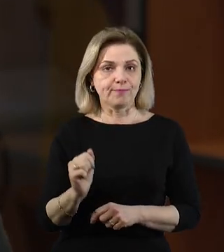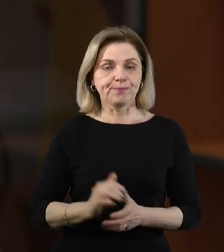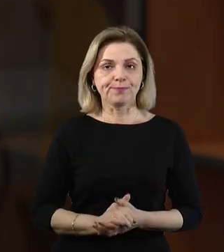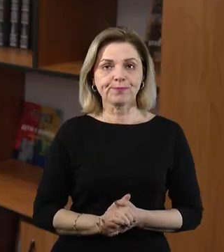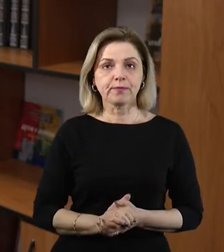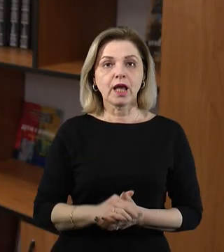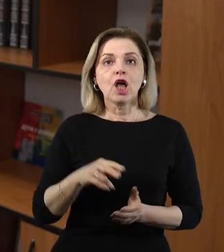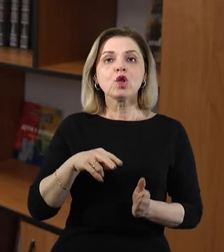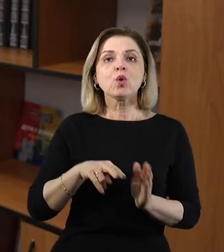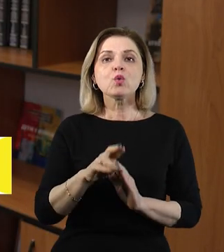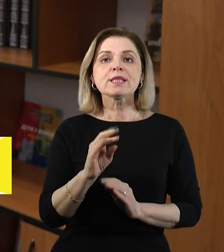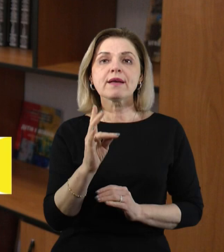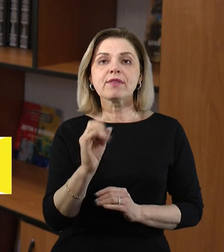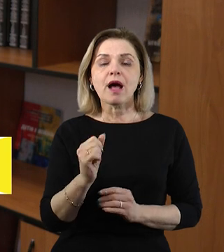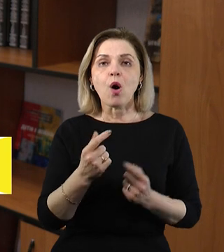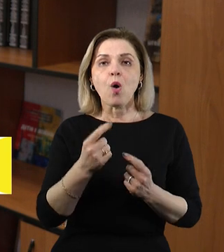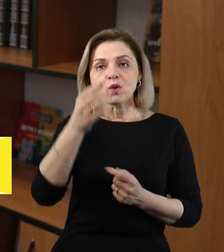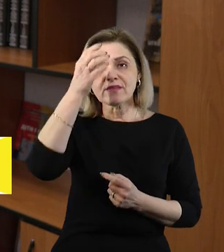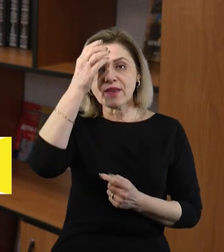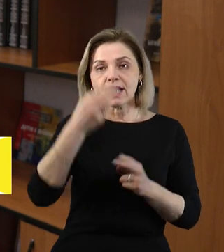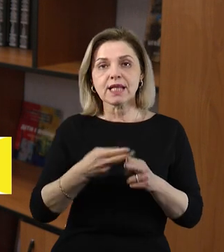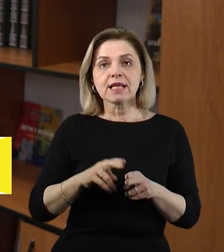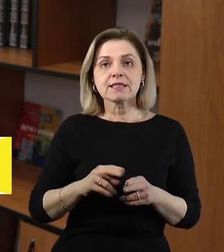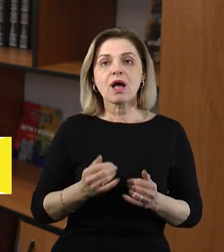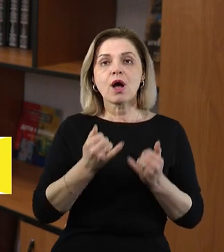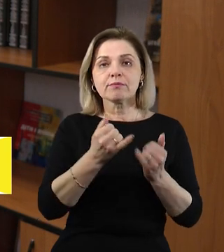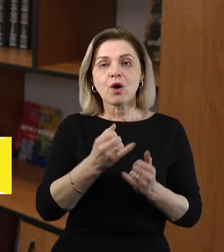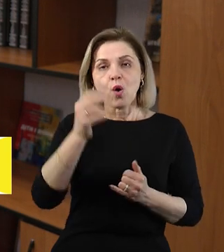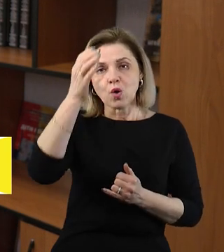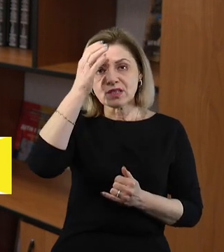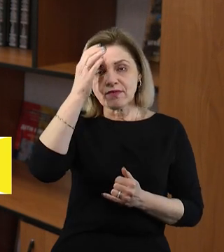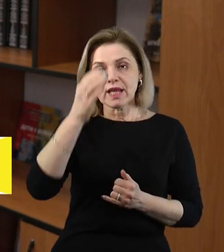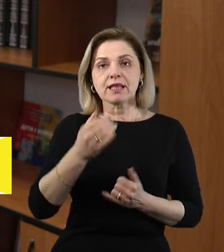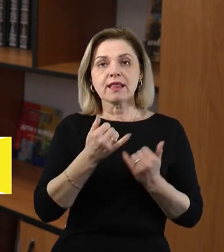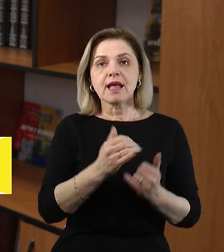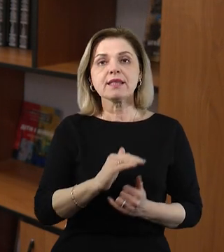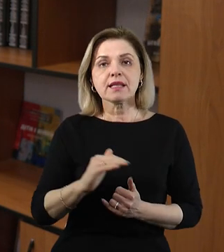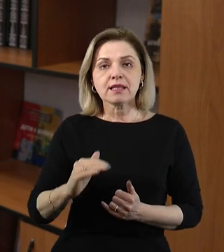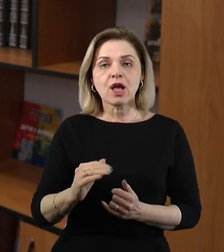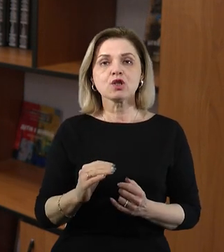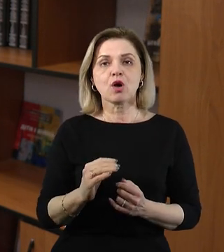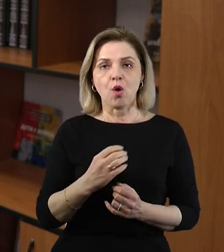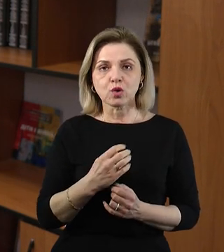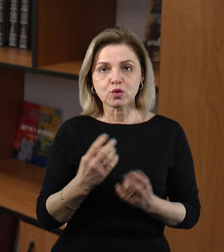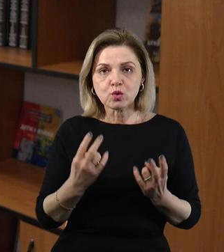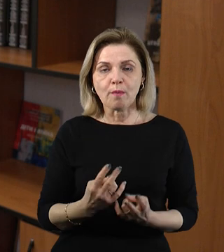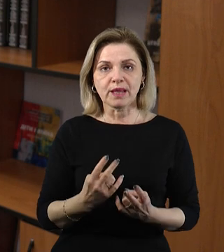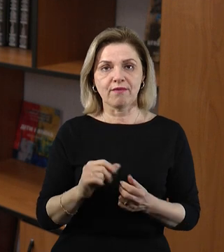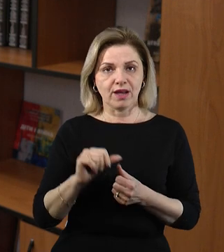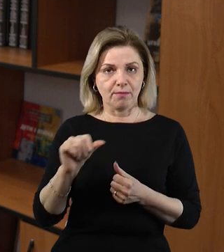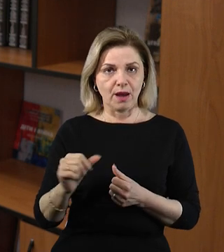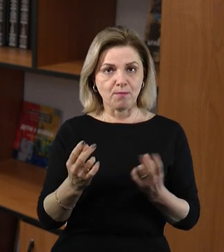Веліховська. Інклюзивна освіта – це освіта для дітей з особливими освітніми потребами. Також інклюзія